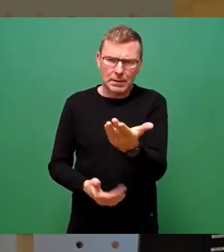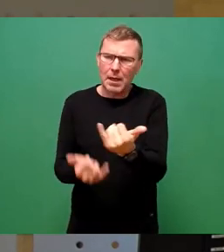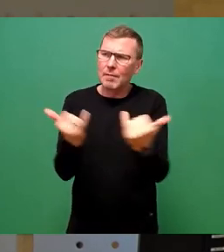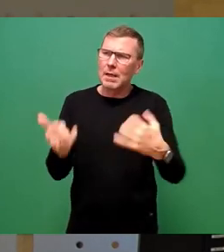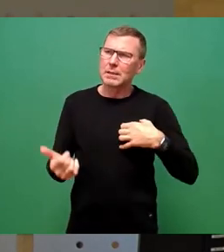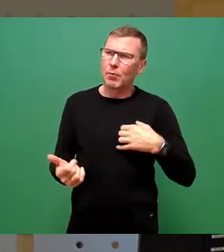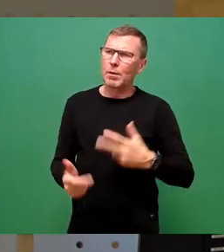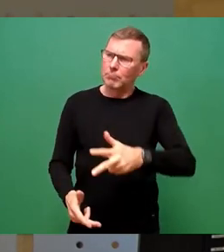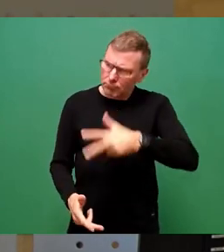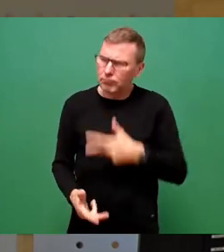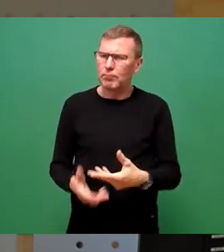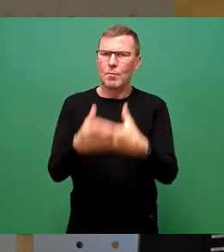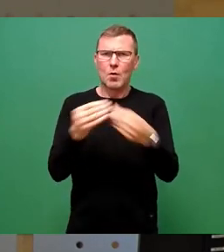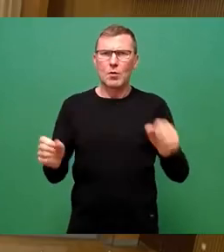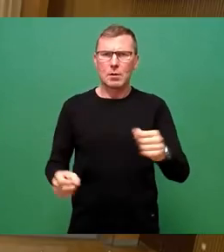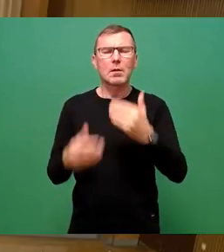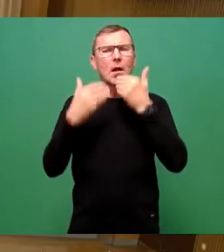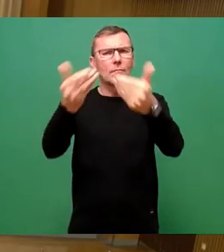tatsächlich angehen solltet. Vielen Dank.